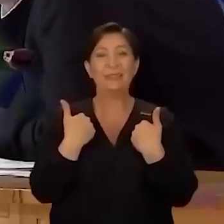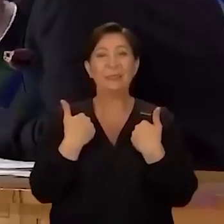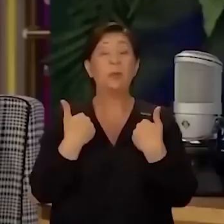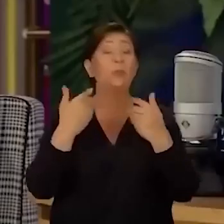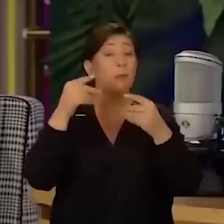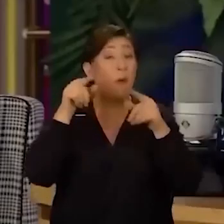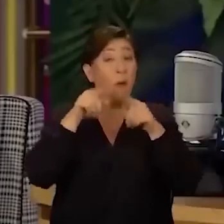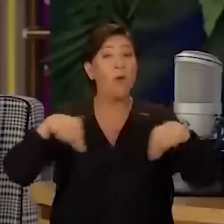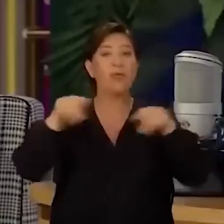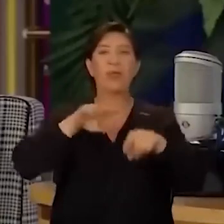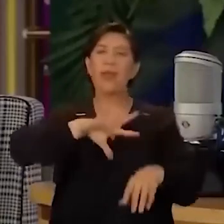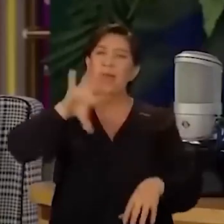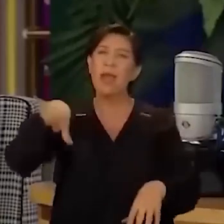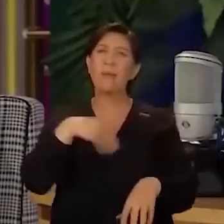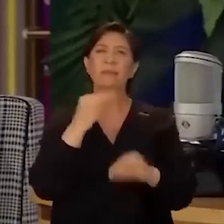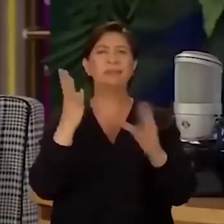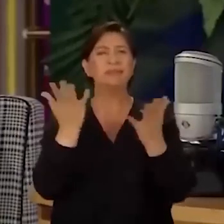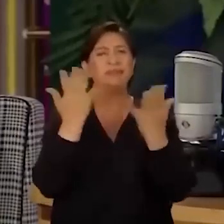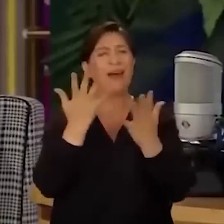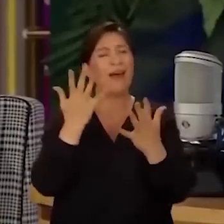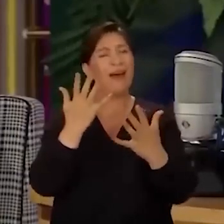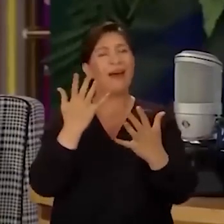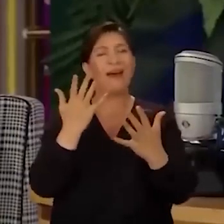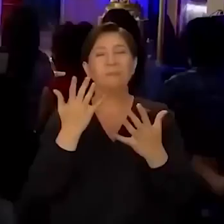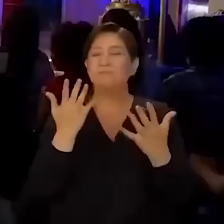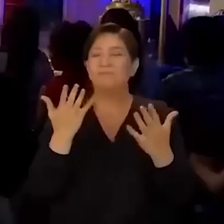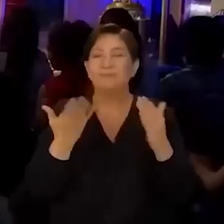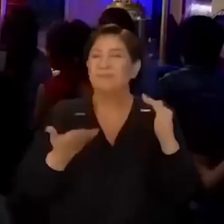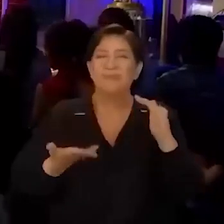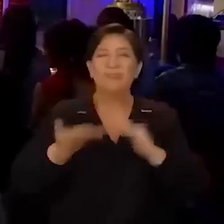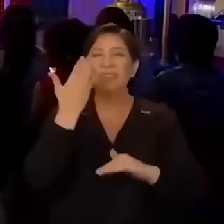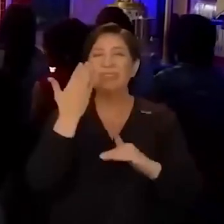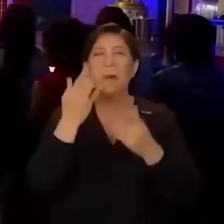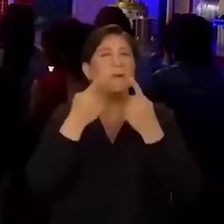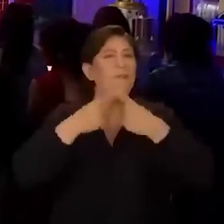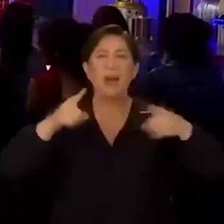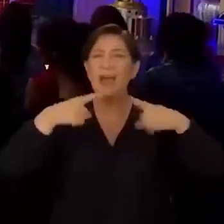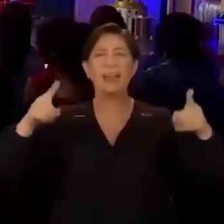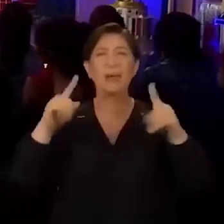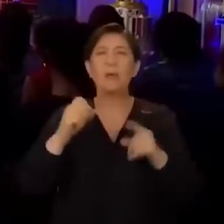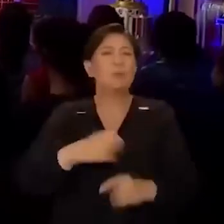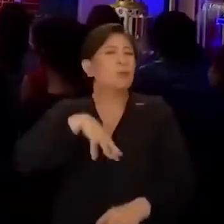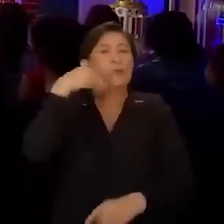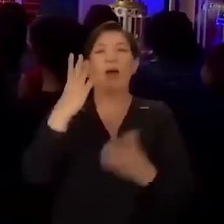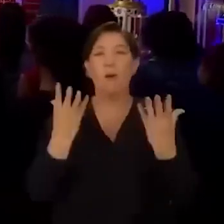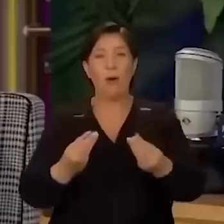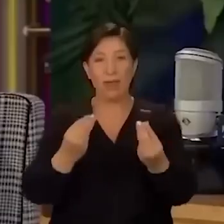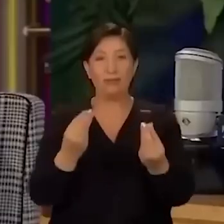Ve onlar hepimizden çok daha duyarlı ve çok daha başka türlü ruhları olan.